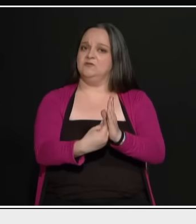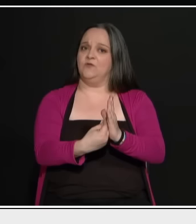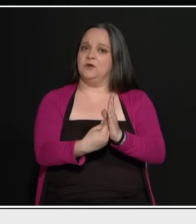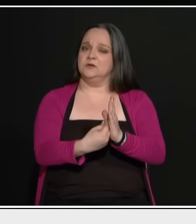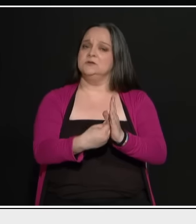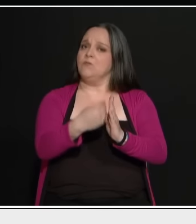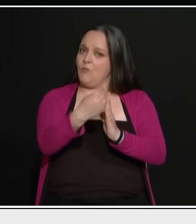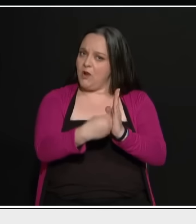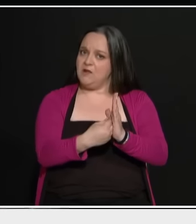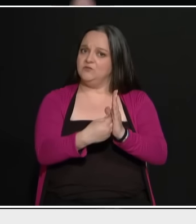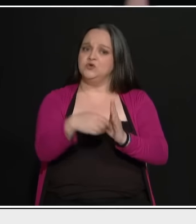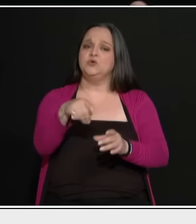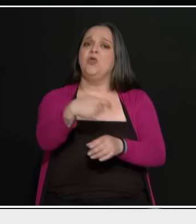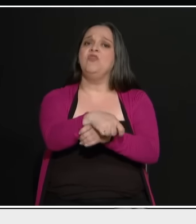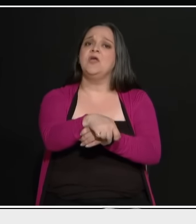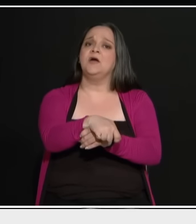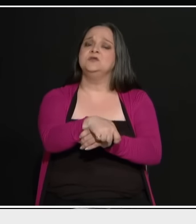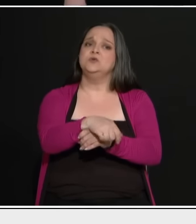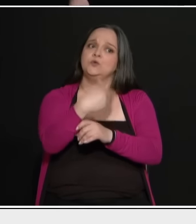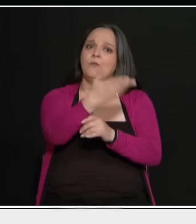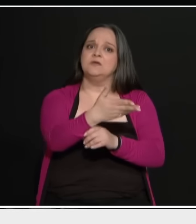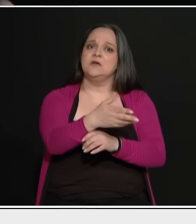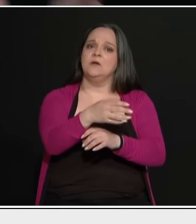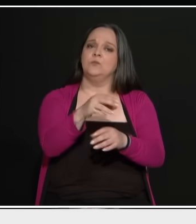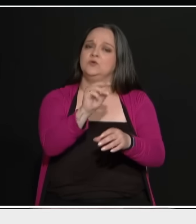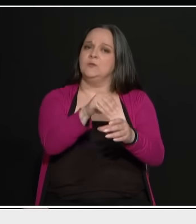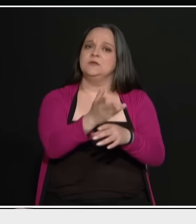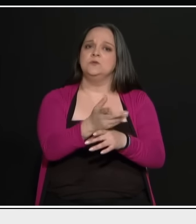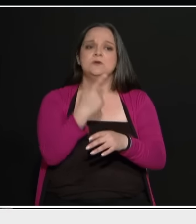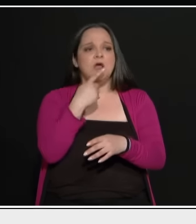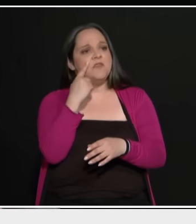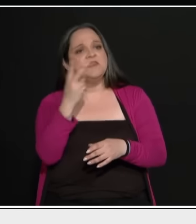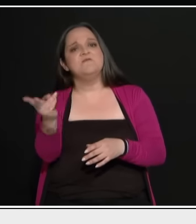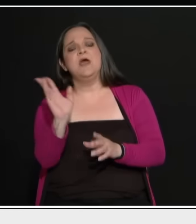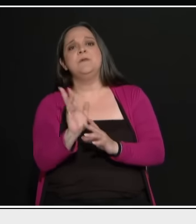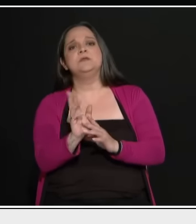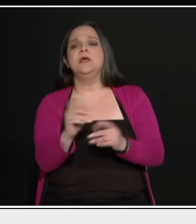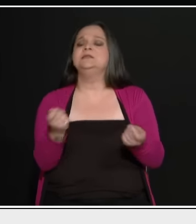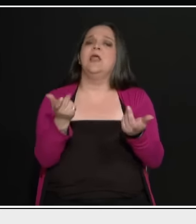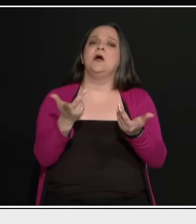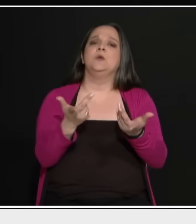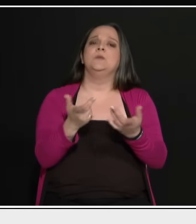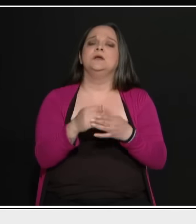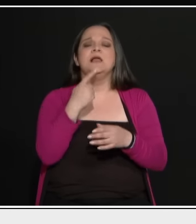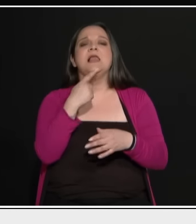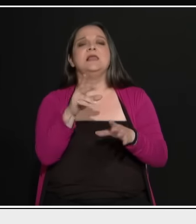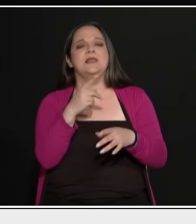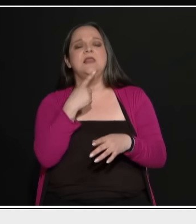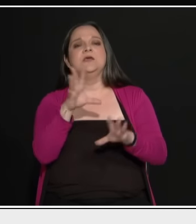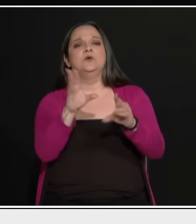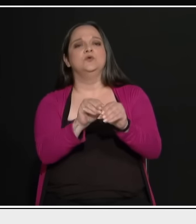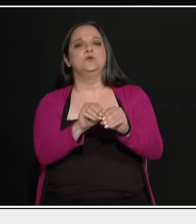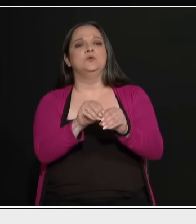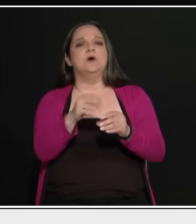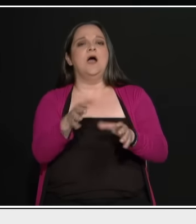στους δικαστικούς. Λέω, ρε παιδιά, δεν βλέπετε. Ε, λέει, τι να κάνουμε εμείς. Το κομμάτι της αποχής λέτε, λοιπόν, καθαρά. Ότι